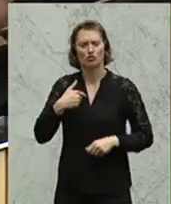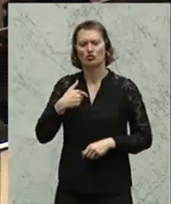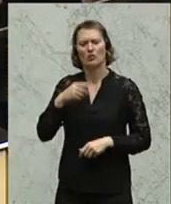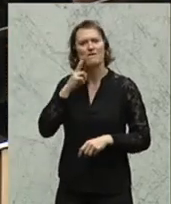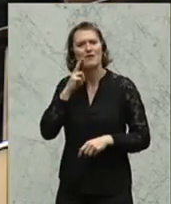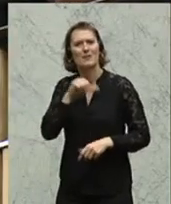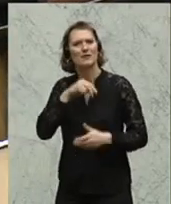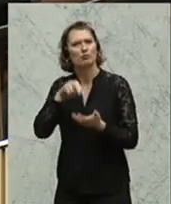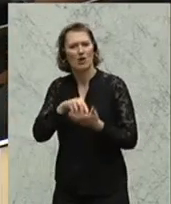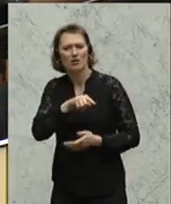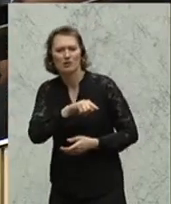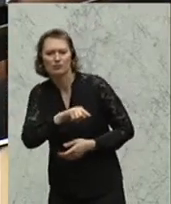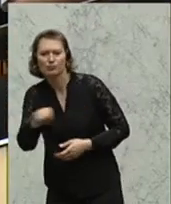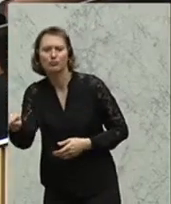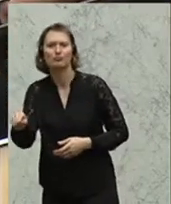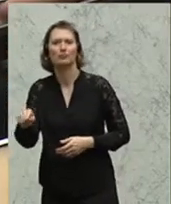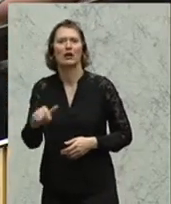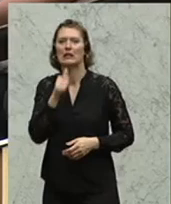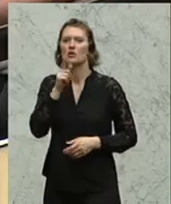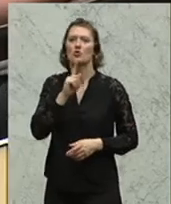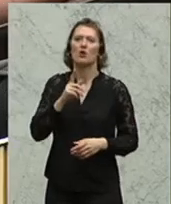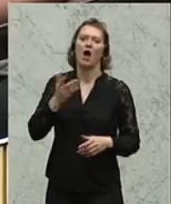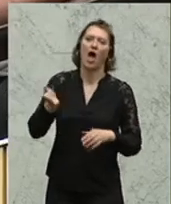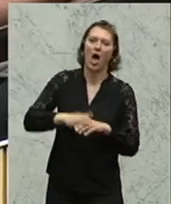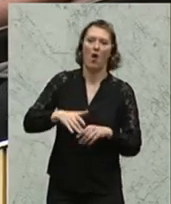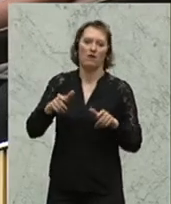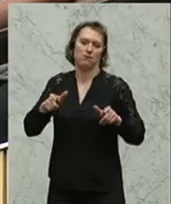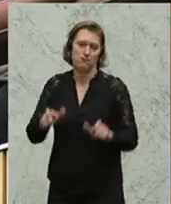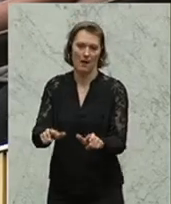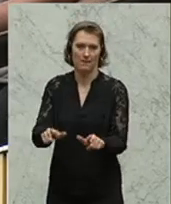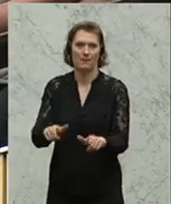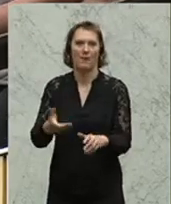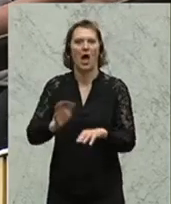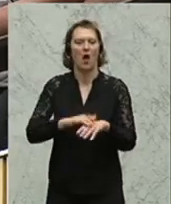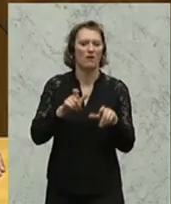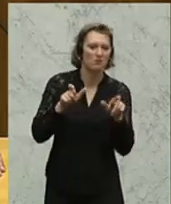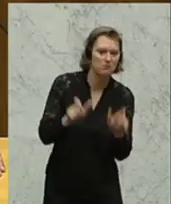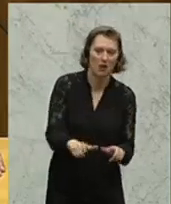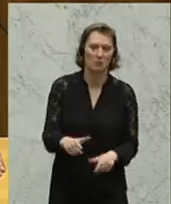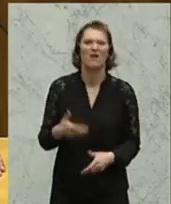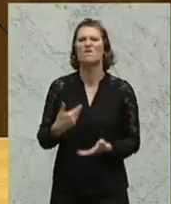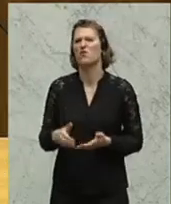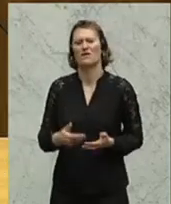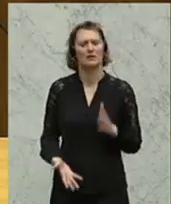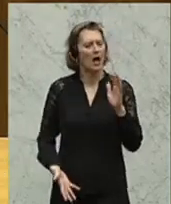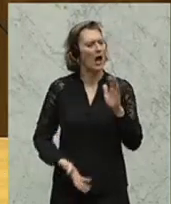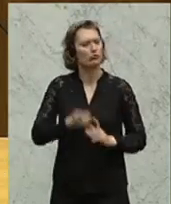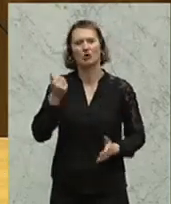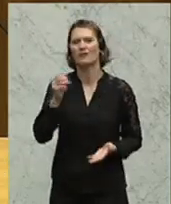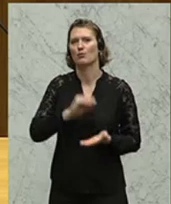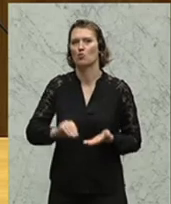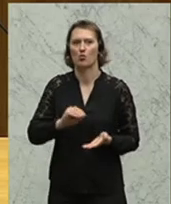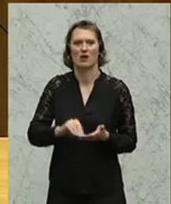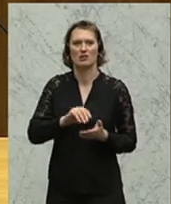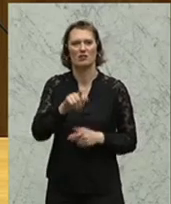Unternehmen, und das auch beim Thema, nicht immer nur Prügel vor die Füße werfen. Da haben wir doch endlich die Bürokratie abschaffen, bis zu einem gewissen